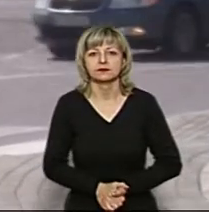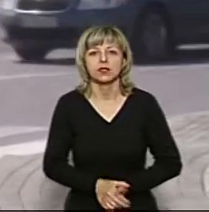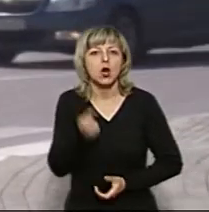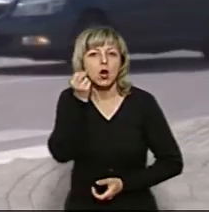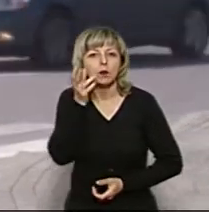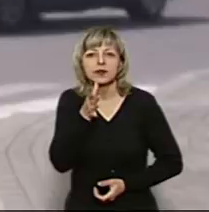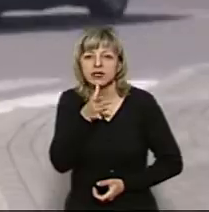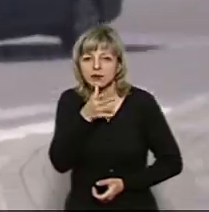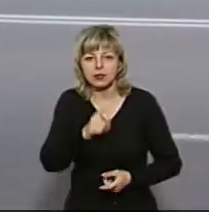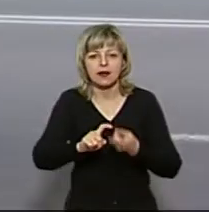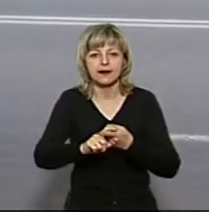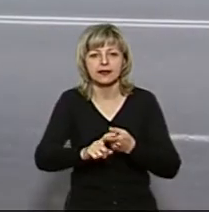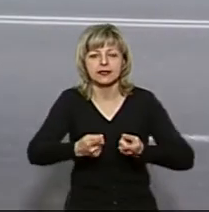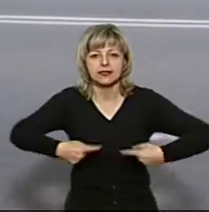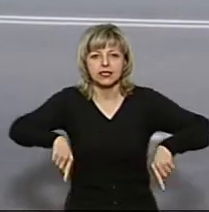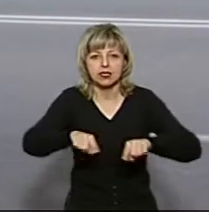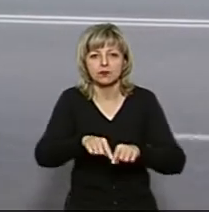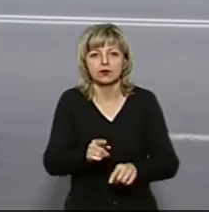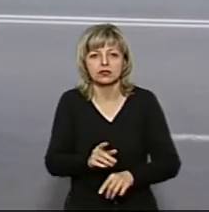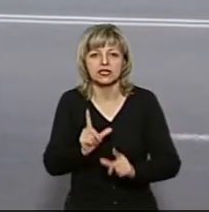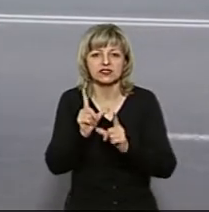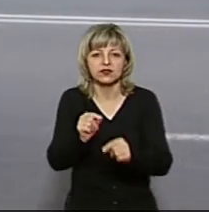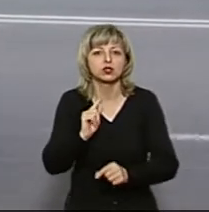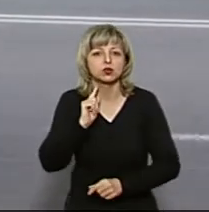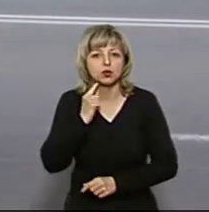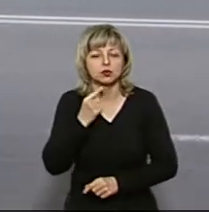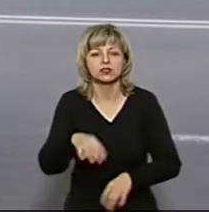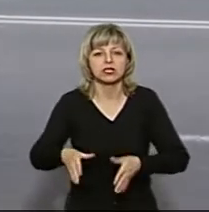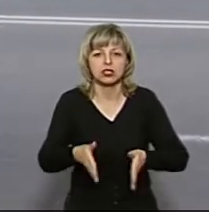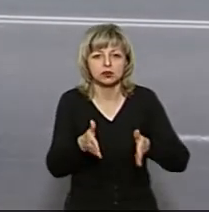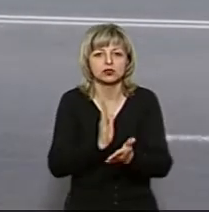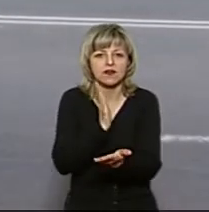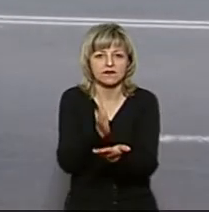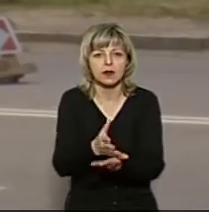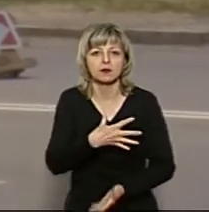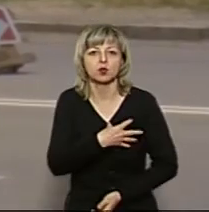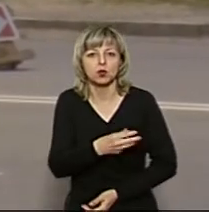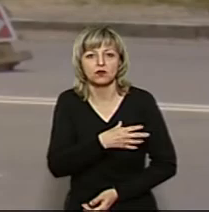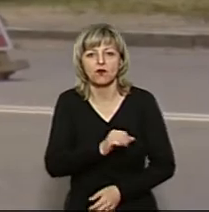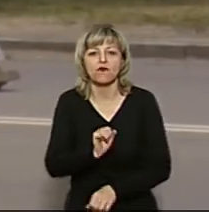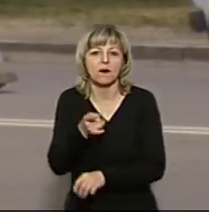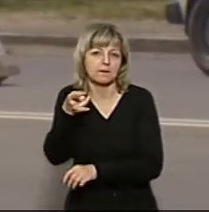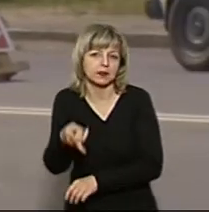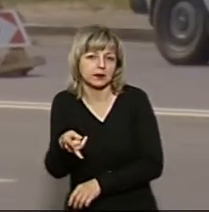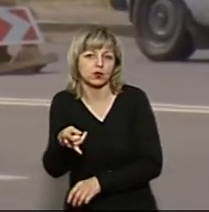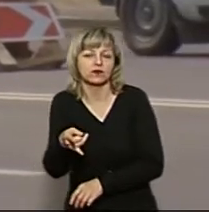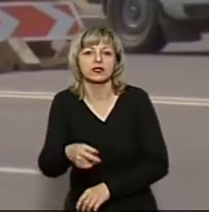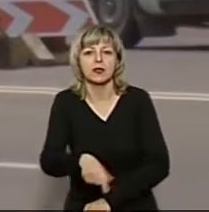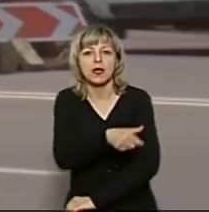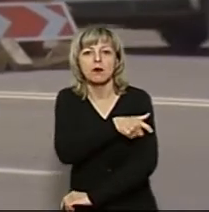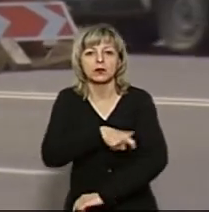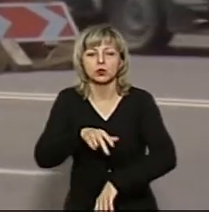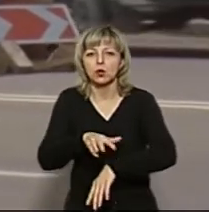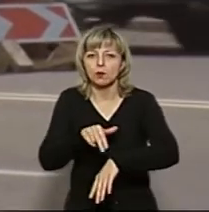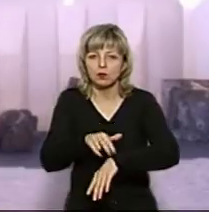Обійня пора – карантинний пункт при виїзді з обласного центру на автошляху у напрямку Львова. Припаркований автомобіль патрульної